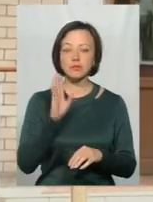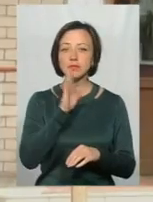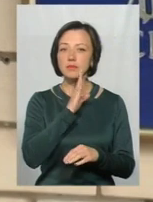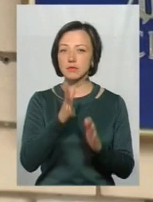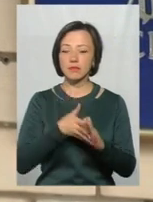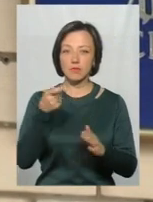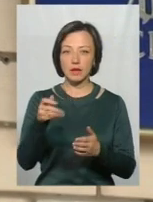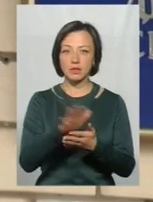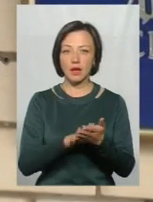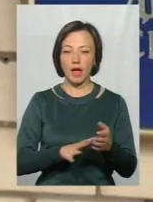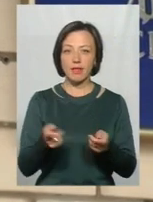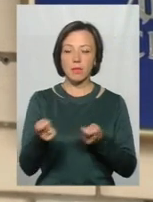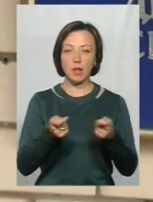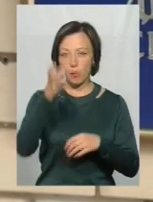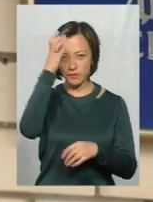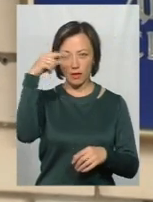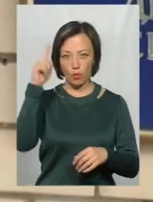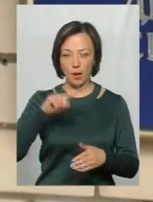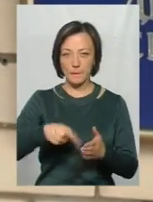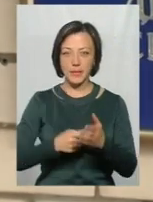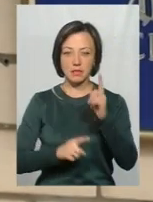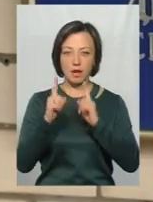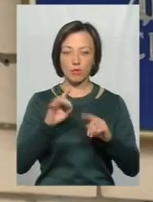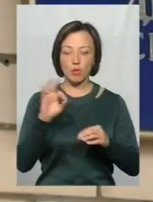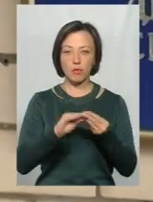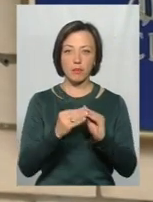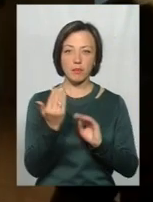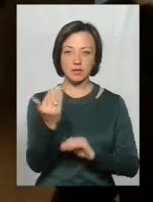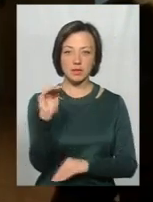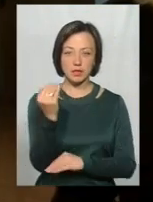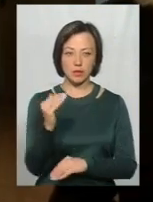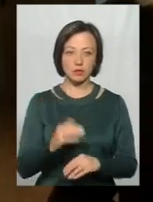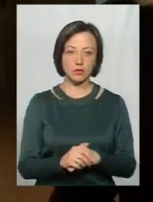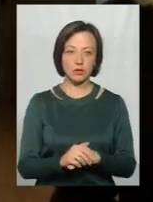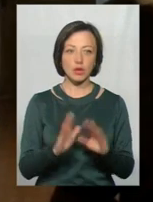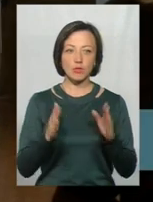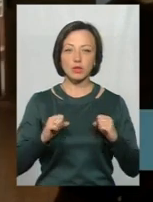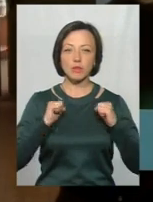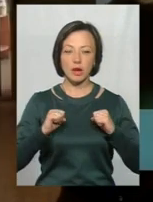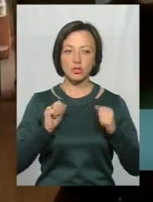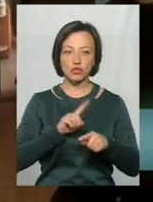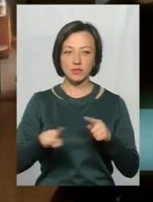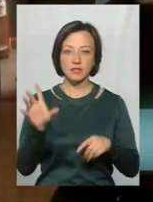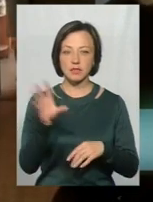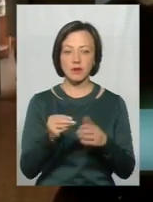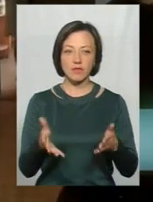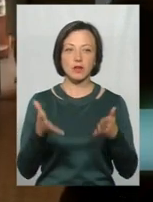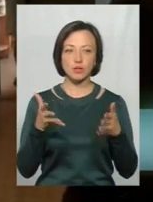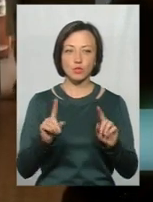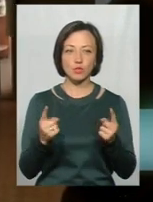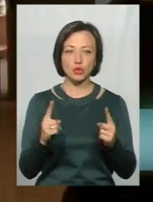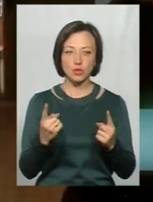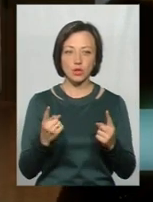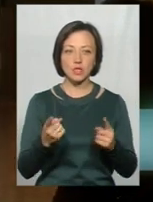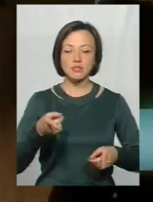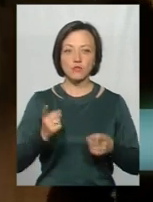Департаменту освіти та науки Хмельницької міськради щодо інциденту з її дитиною. Будемо намагатися швидше це все вияснити, тому що,